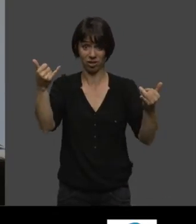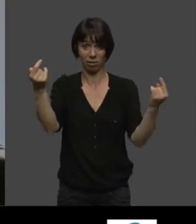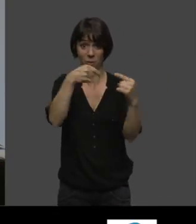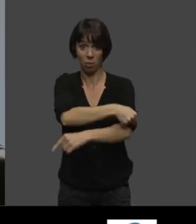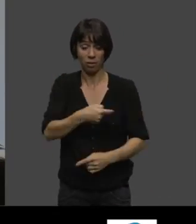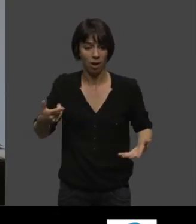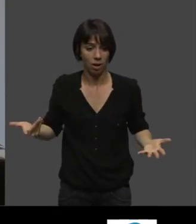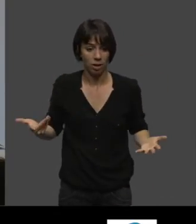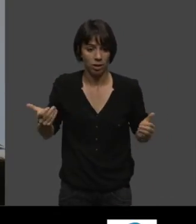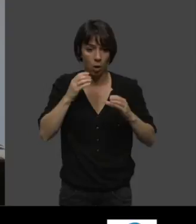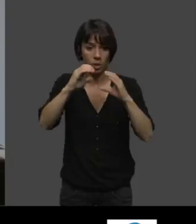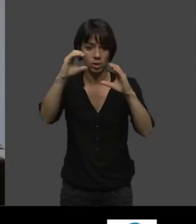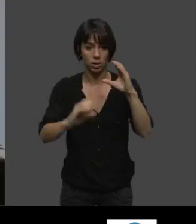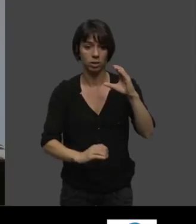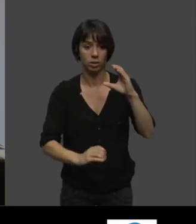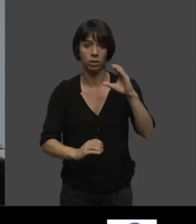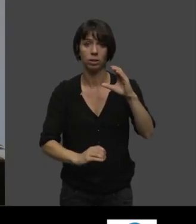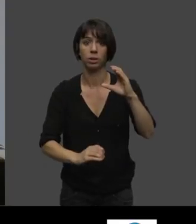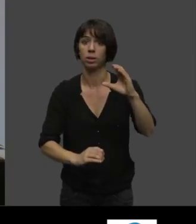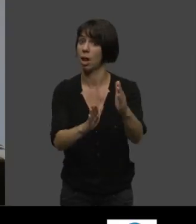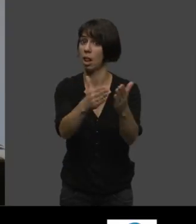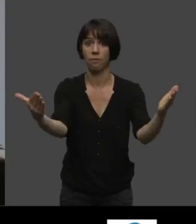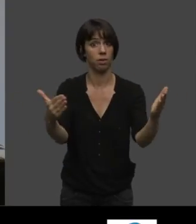cuisine. Vous voyez, comme quoi les choses tiennent un peu de choses.